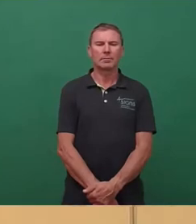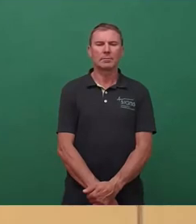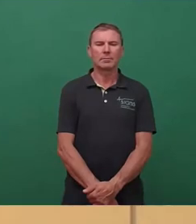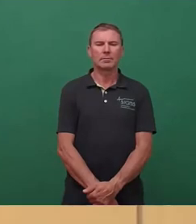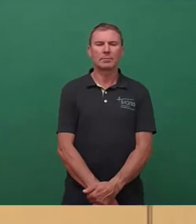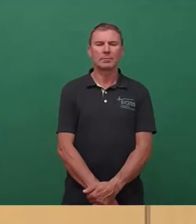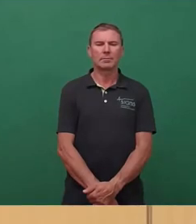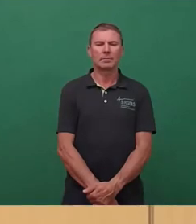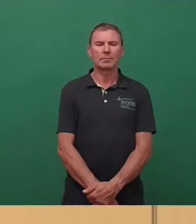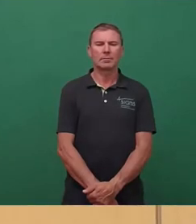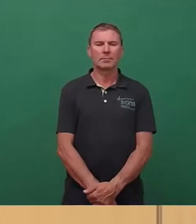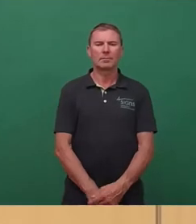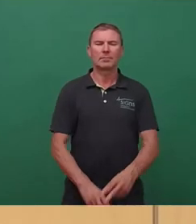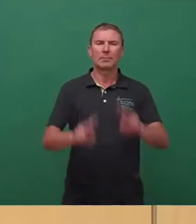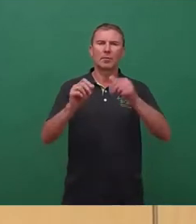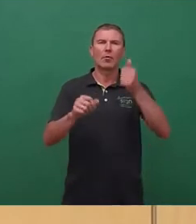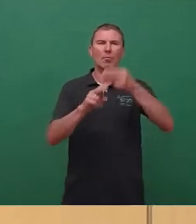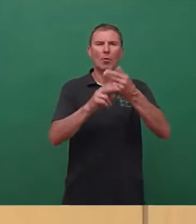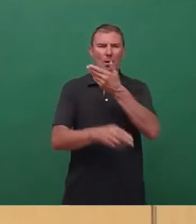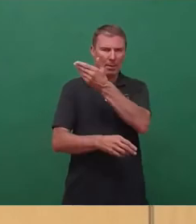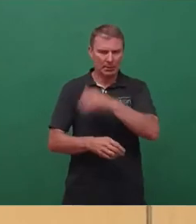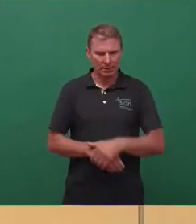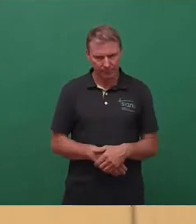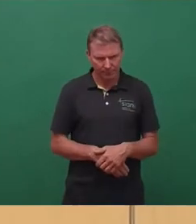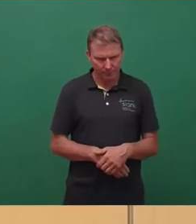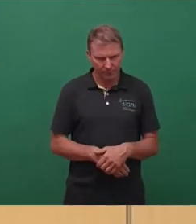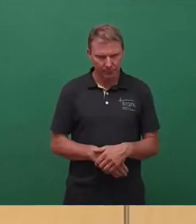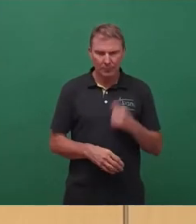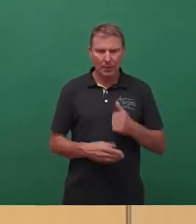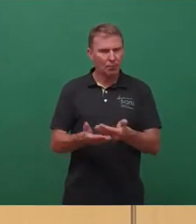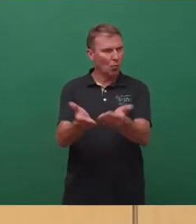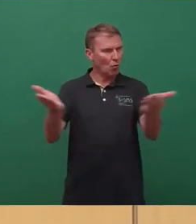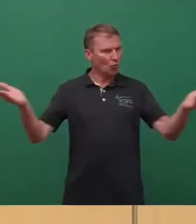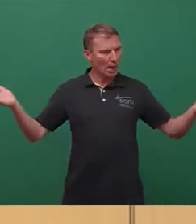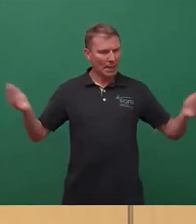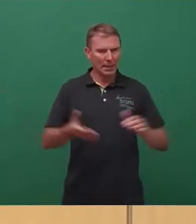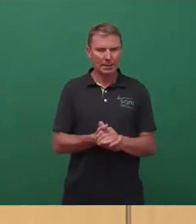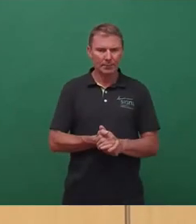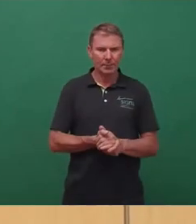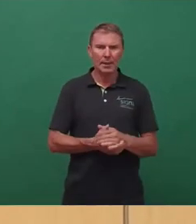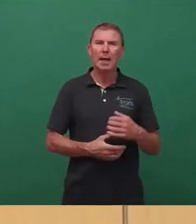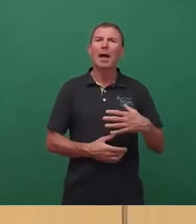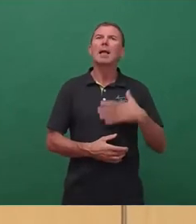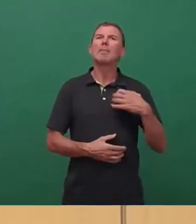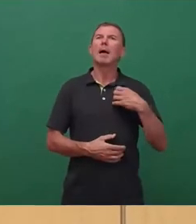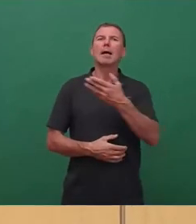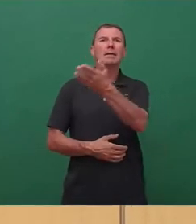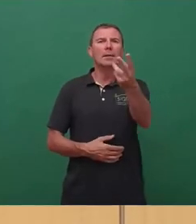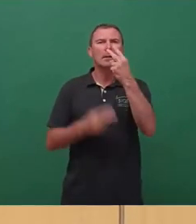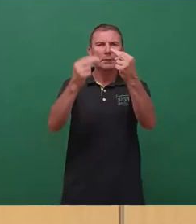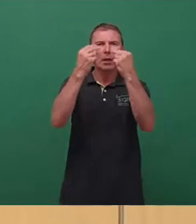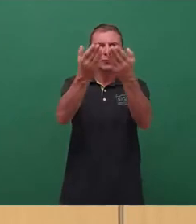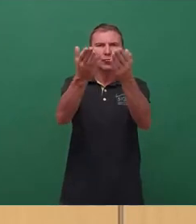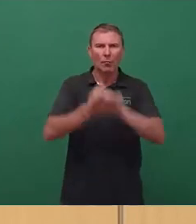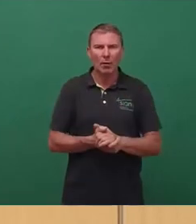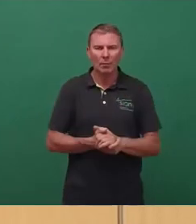Sehr geehrter Herr Oberbürgermeister, sehr geehrte Kolleginnen und Kollegen, liebe Dresdnerinnen und Dresdner. Wenn das Astro